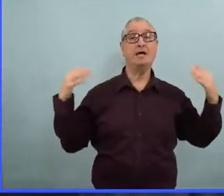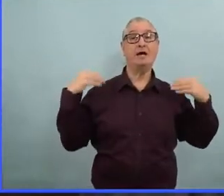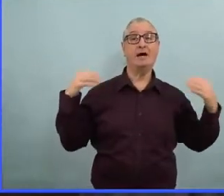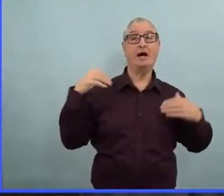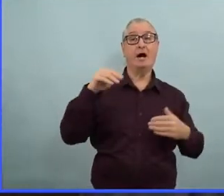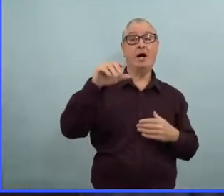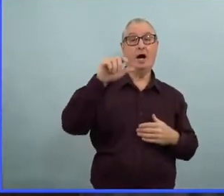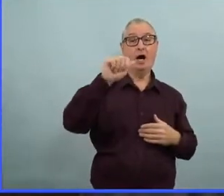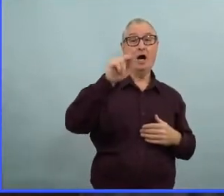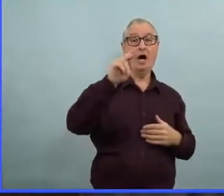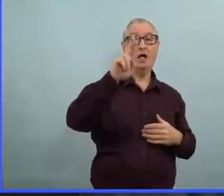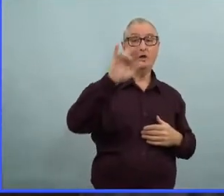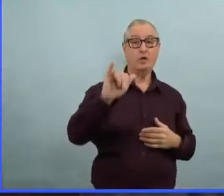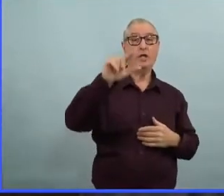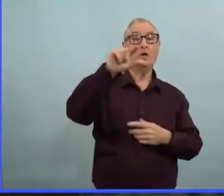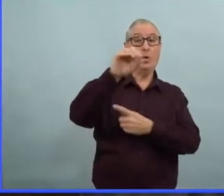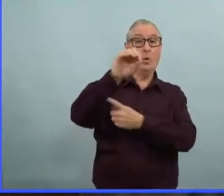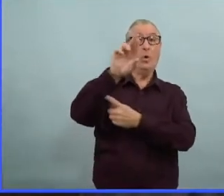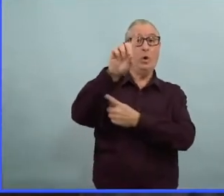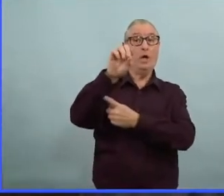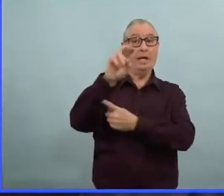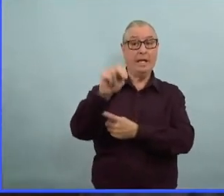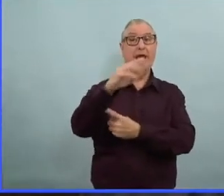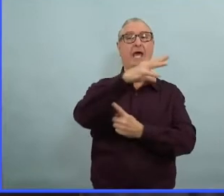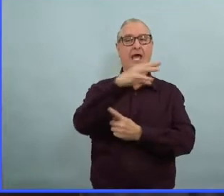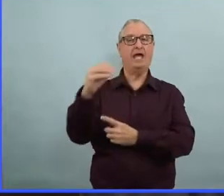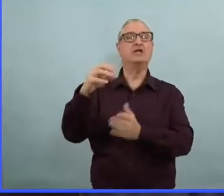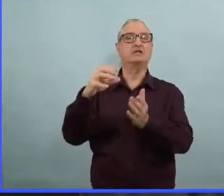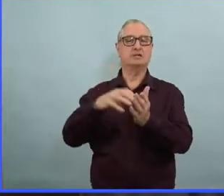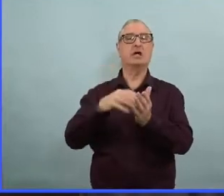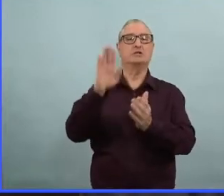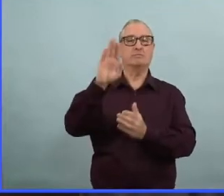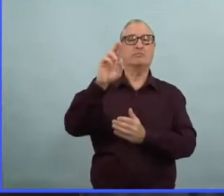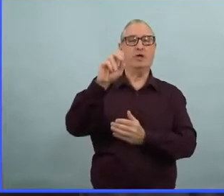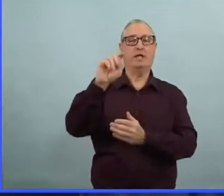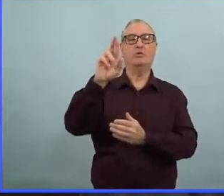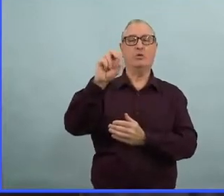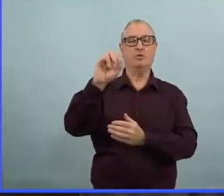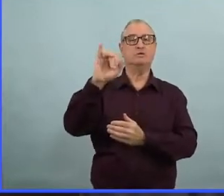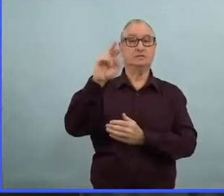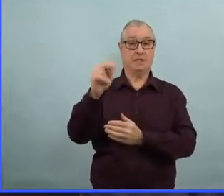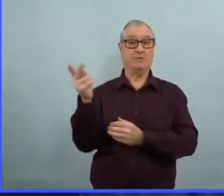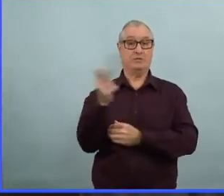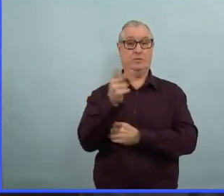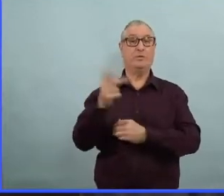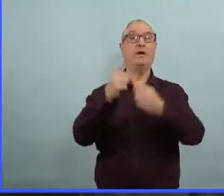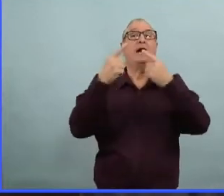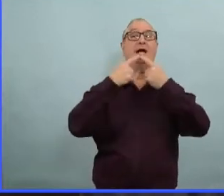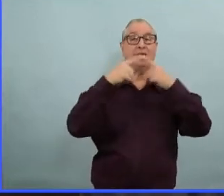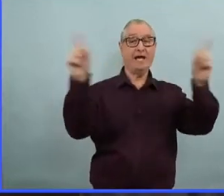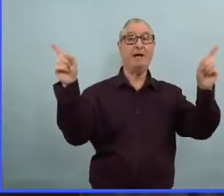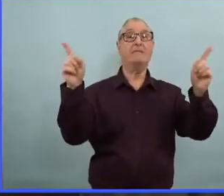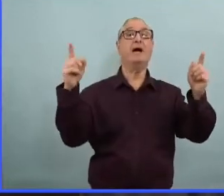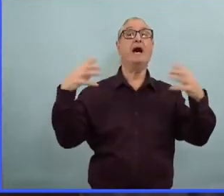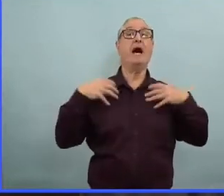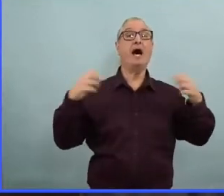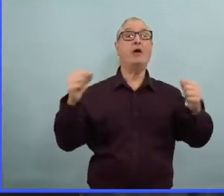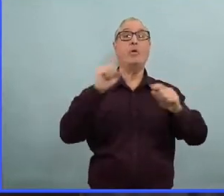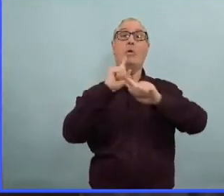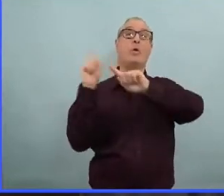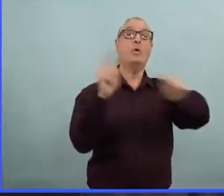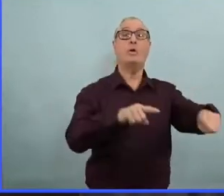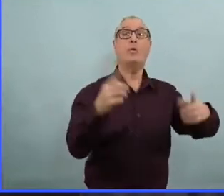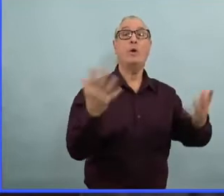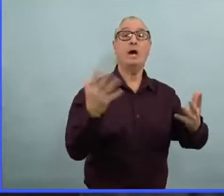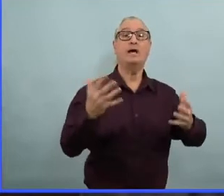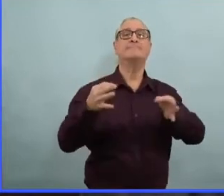annoncé que les ordres de santé publique seraient prolongés jusqu'au 8 février, afin de nous donner plus de temps